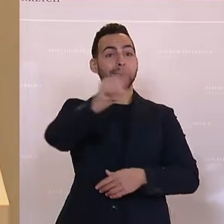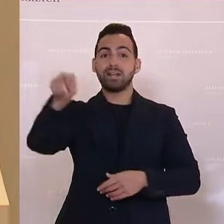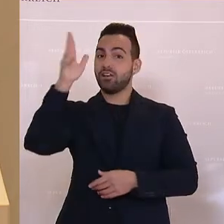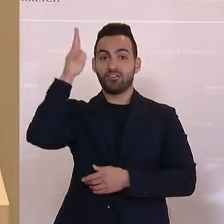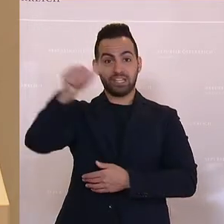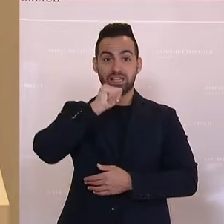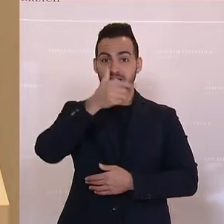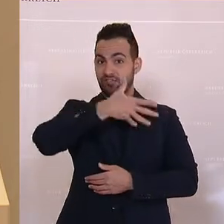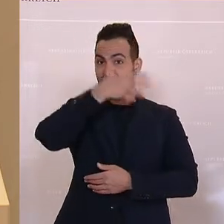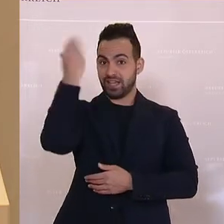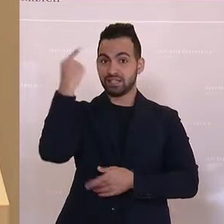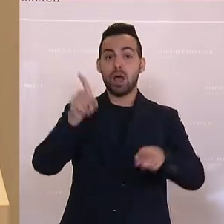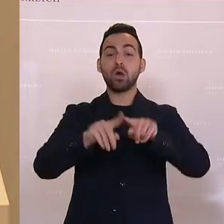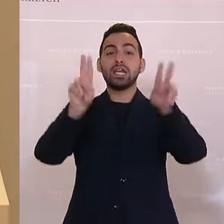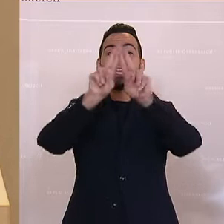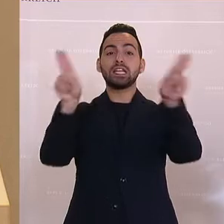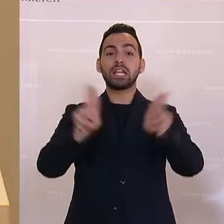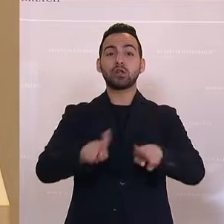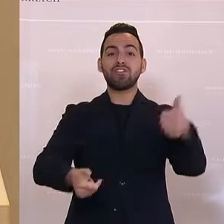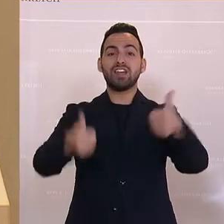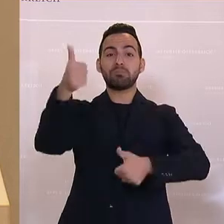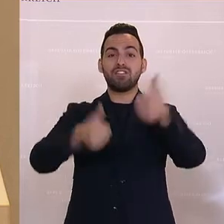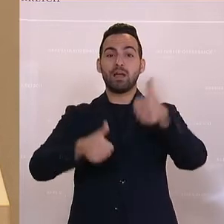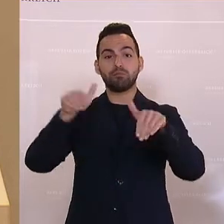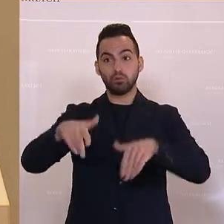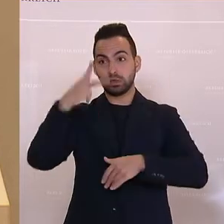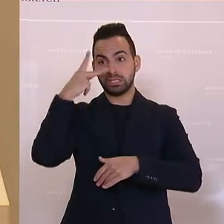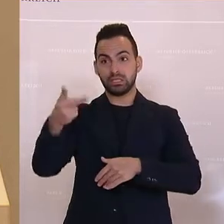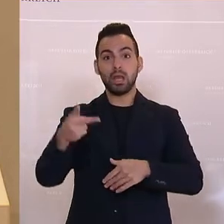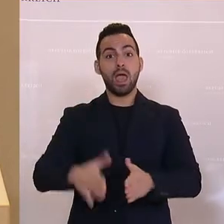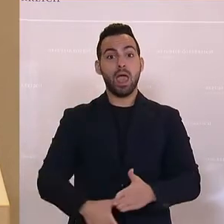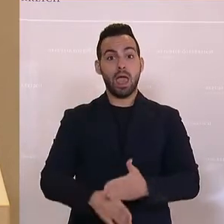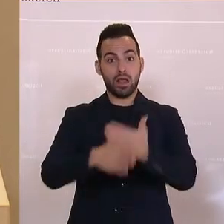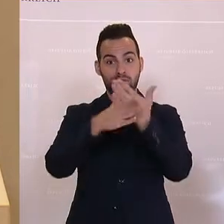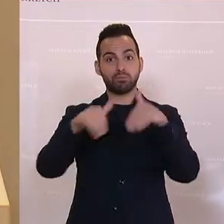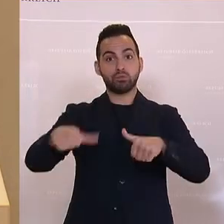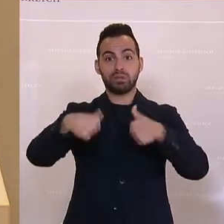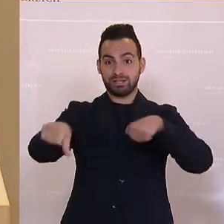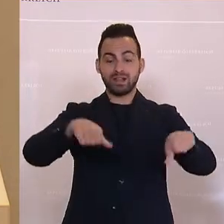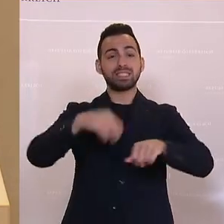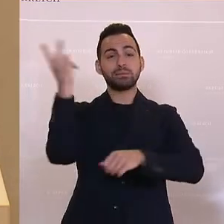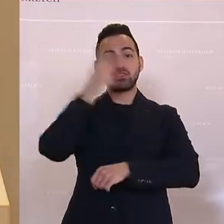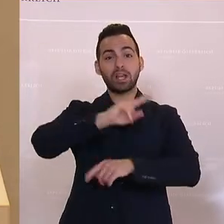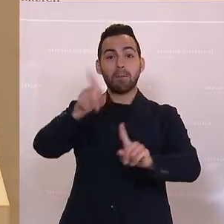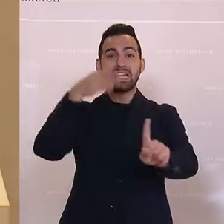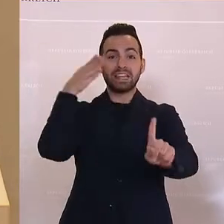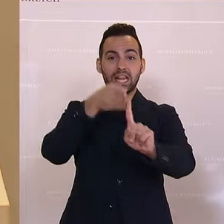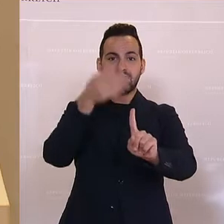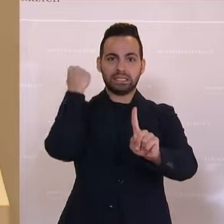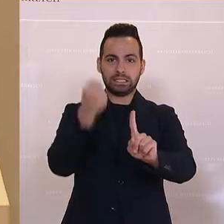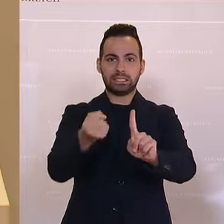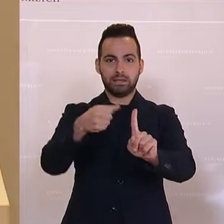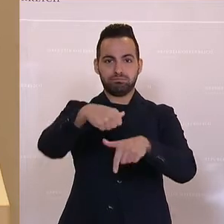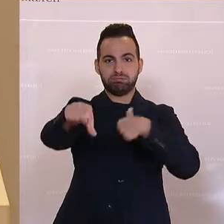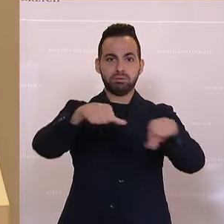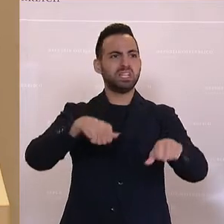internationalen Wettbewerb stehen. Natürlich müssen hier Hilfen ausbezahlt werden, aber eben treffsicher. Es muss jetzt einfach ein Verschluss sein mit dieser